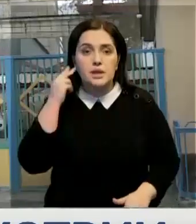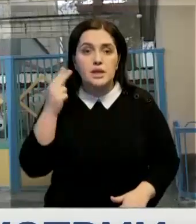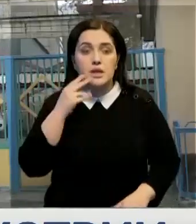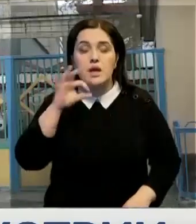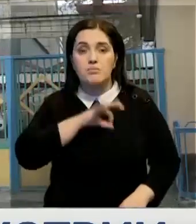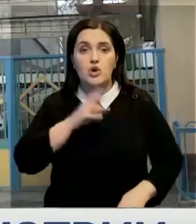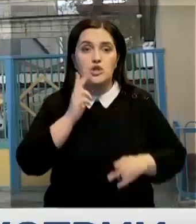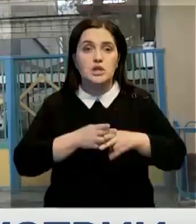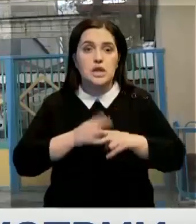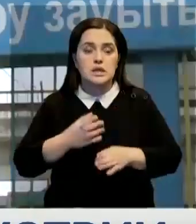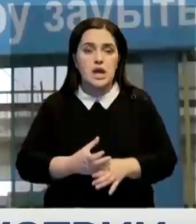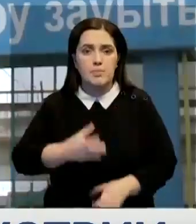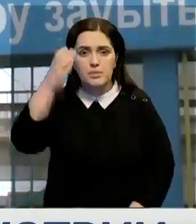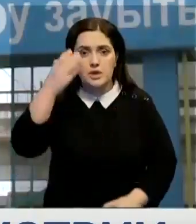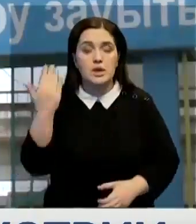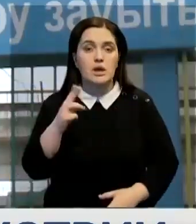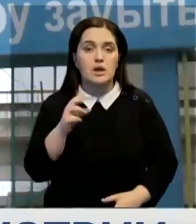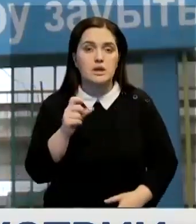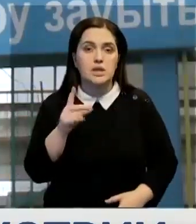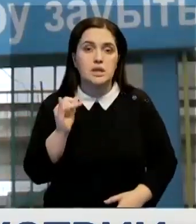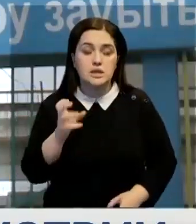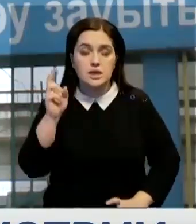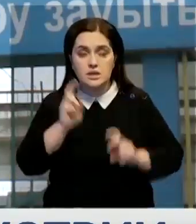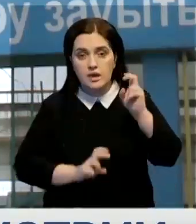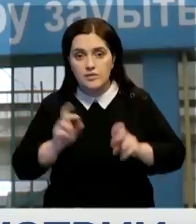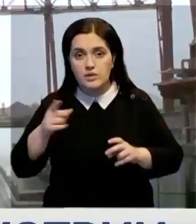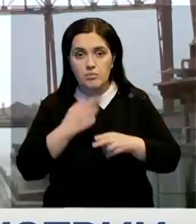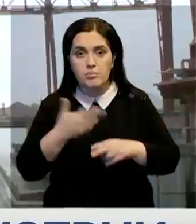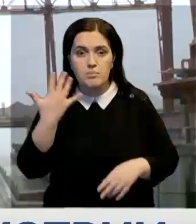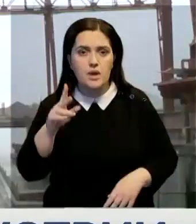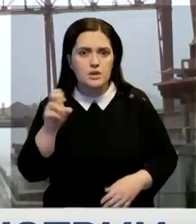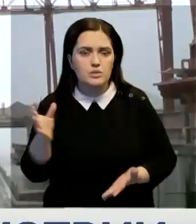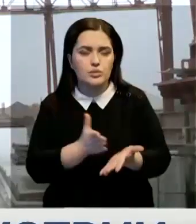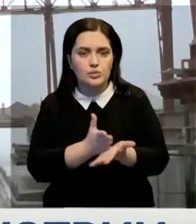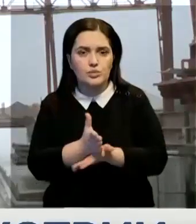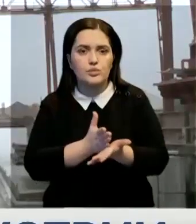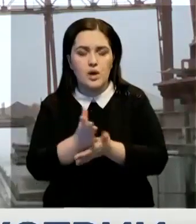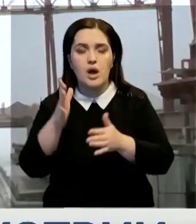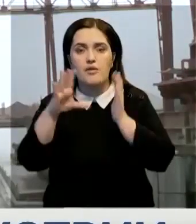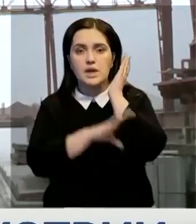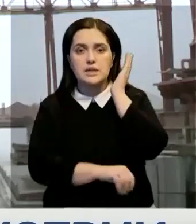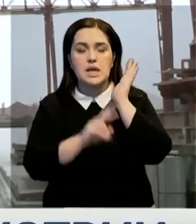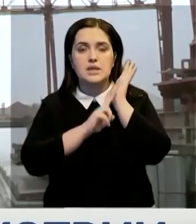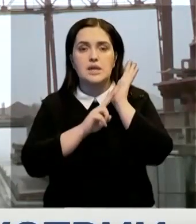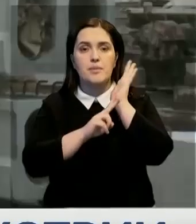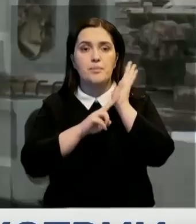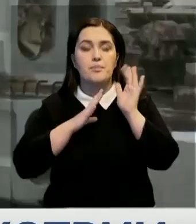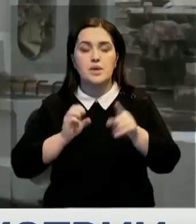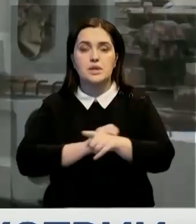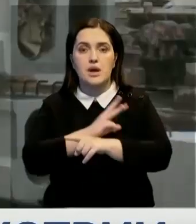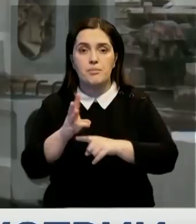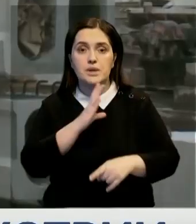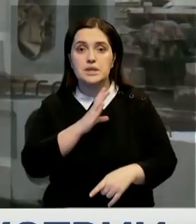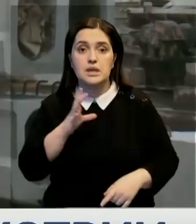железобетонные изделия Казалинского завода. Предприятие почти с полувековой истории в конце 70-х снабжало весь Советский Союз.